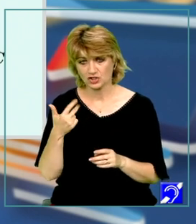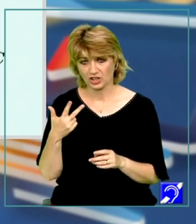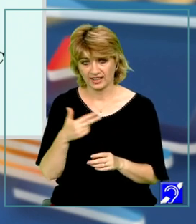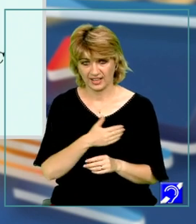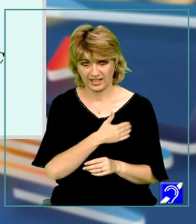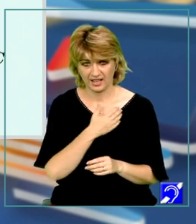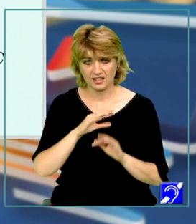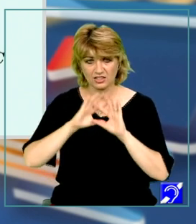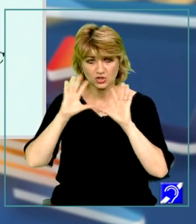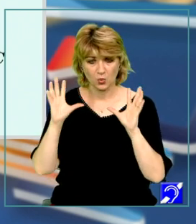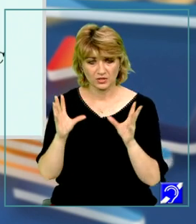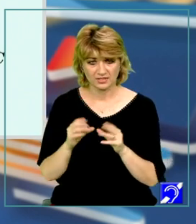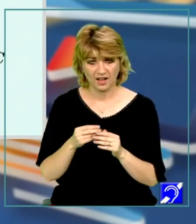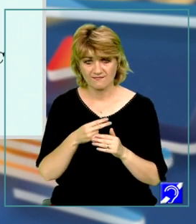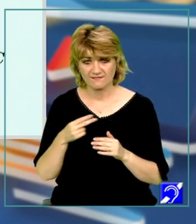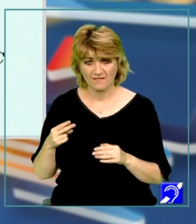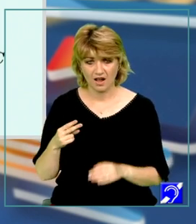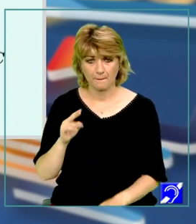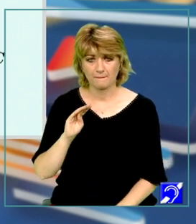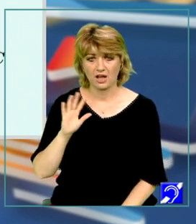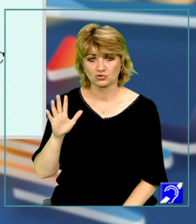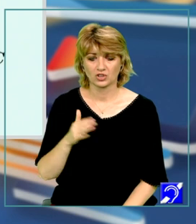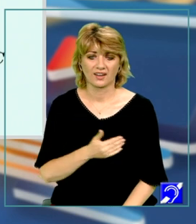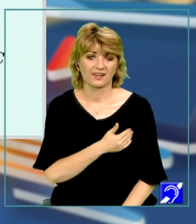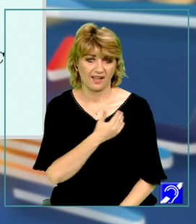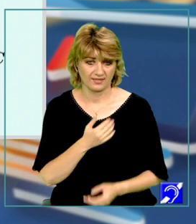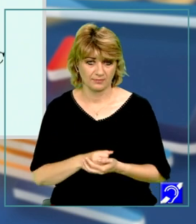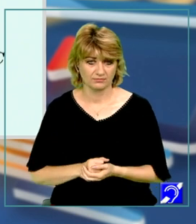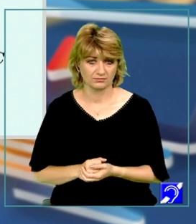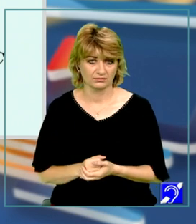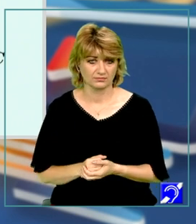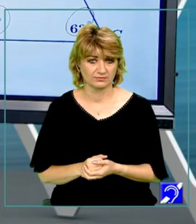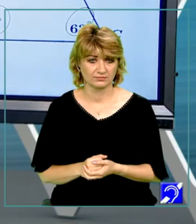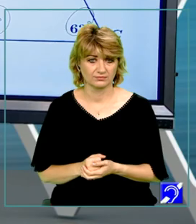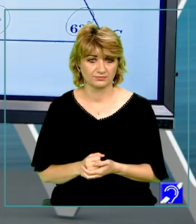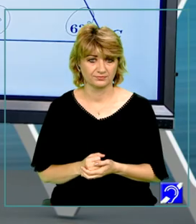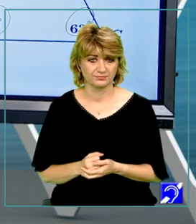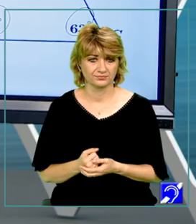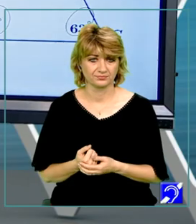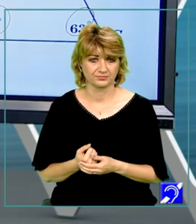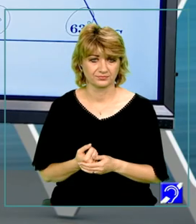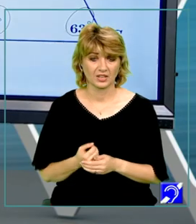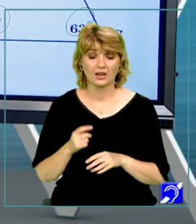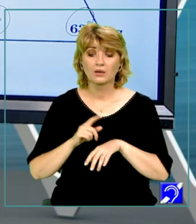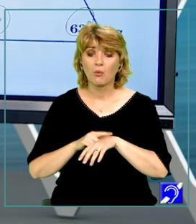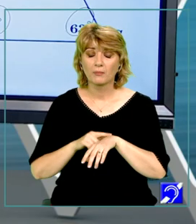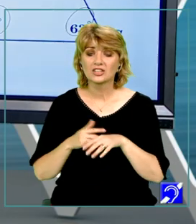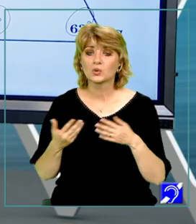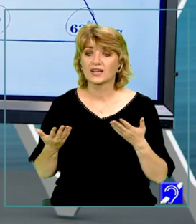de grade, adică 45 de grade. În momentul în care